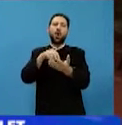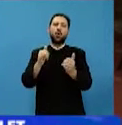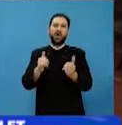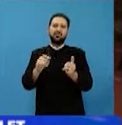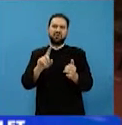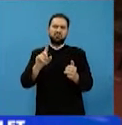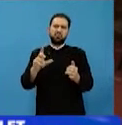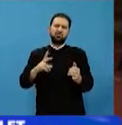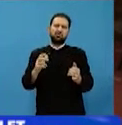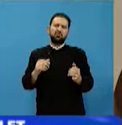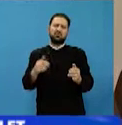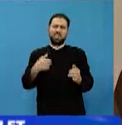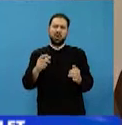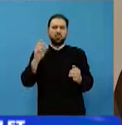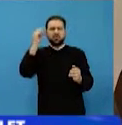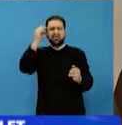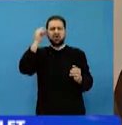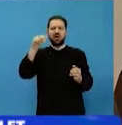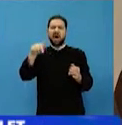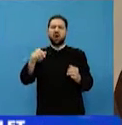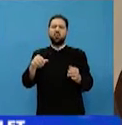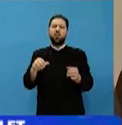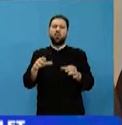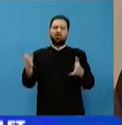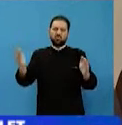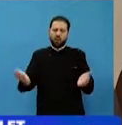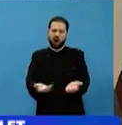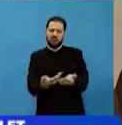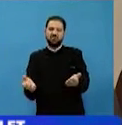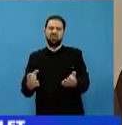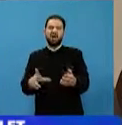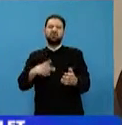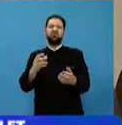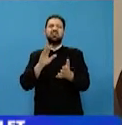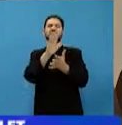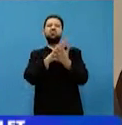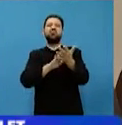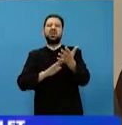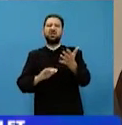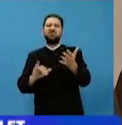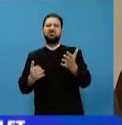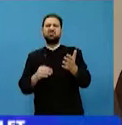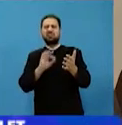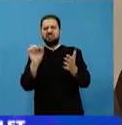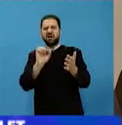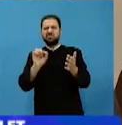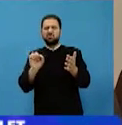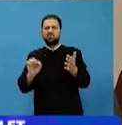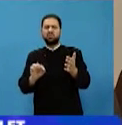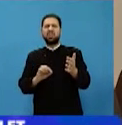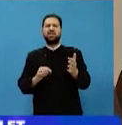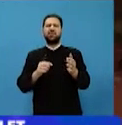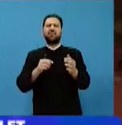că acolo, jos în groapă, sunt flori, cutie de conserve, gunoaie și necurății. Și-ți va înșira toate murdările pe care a stat.